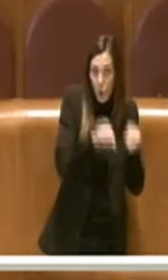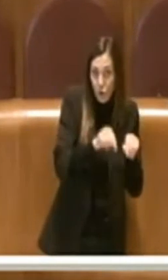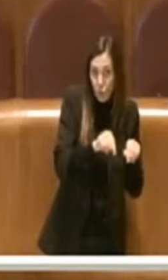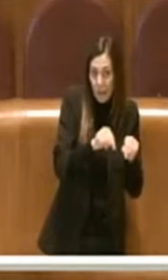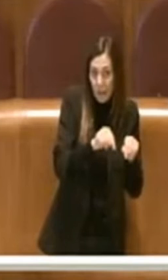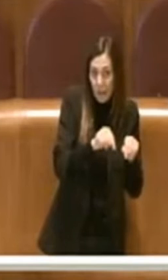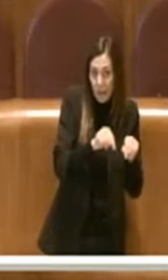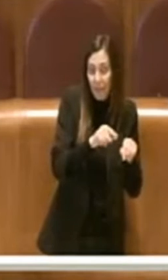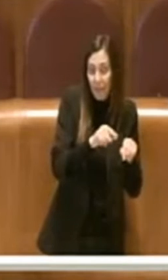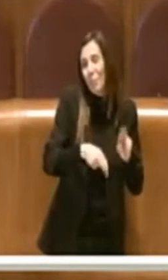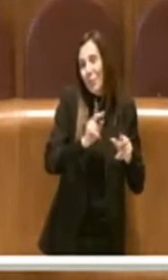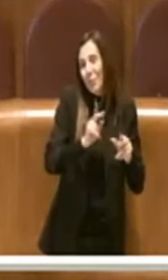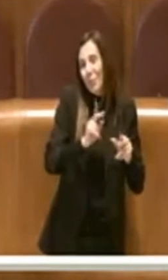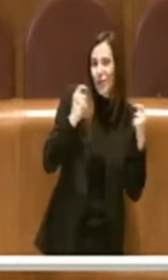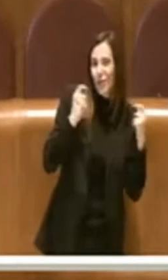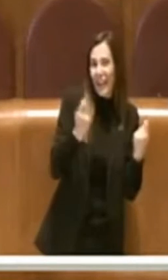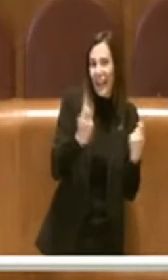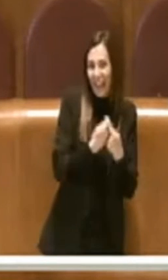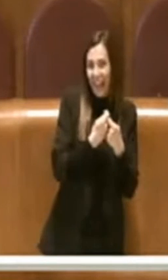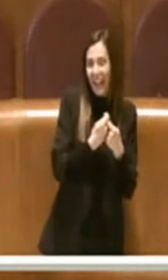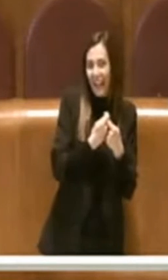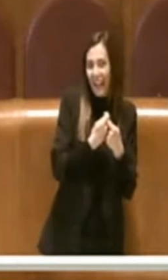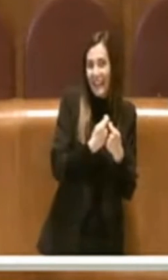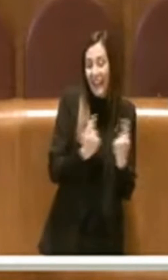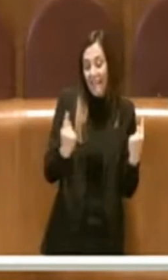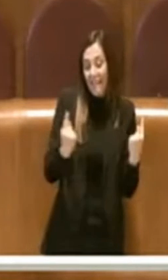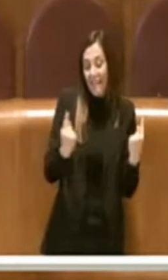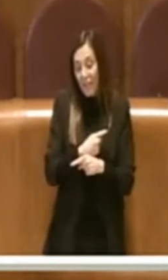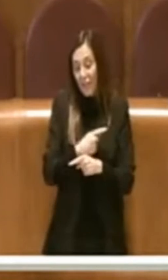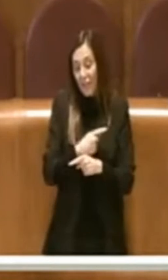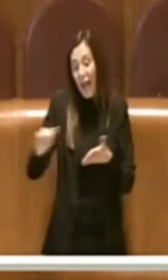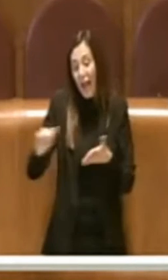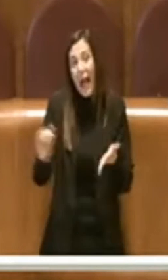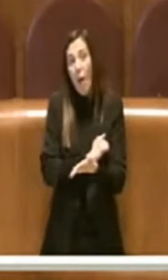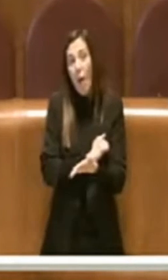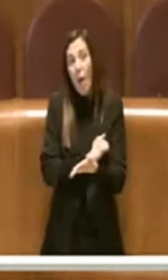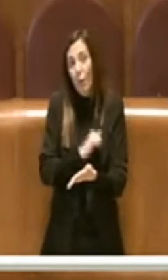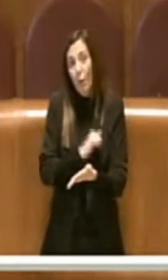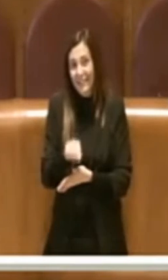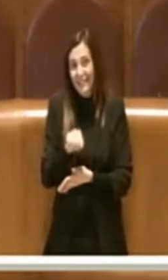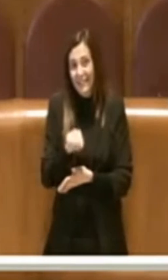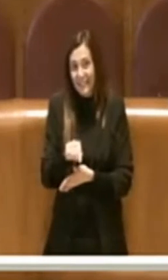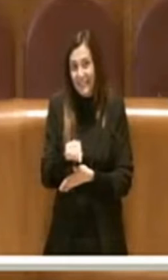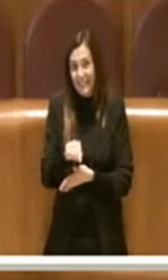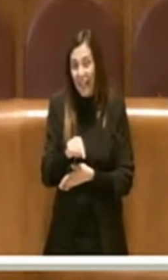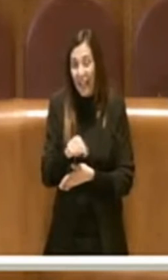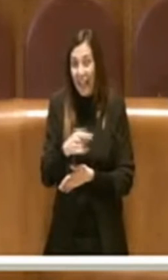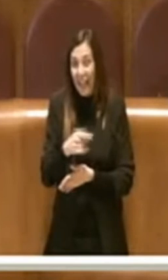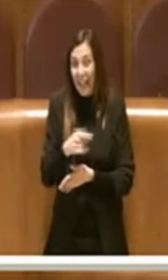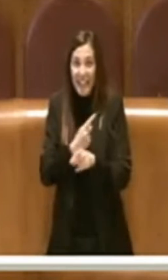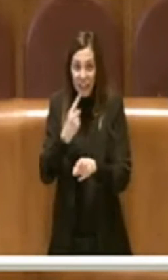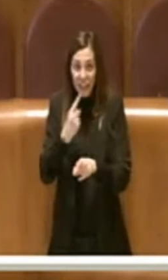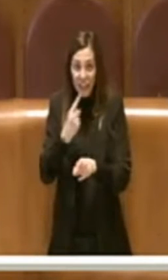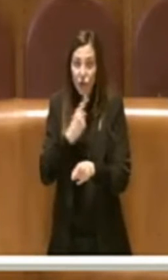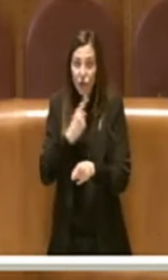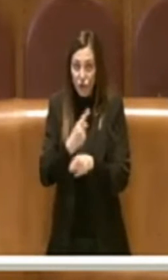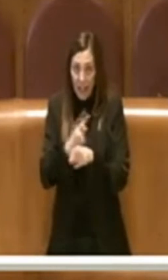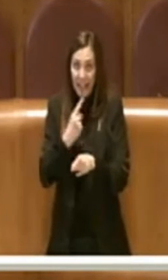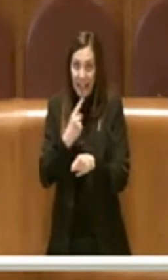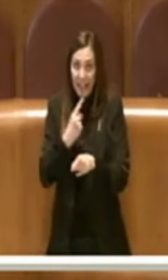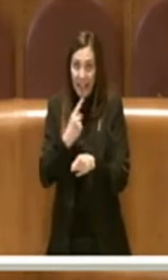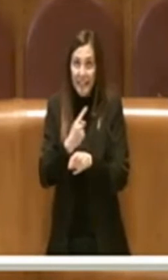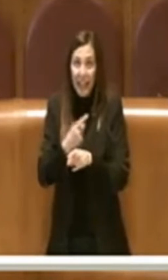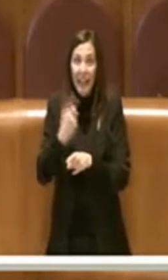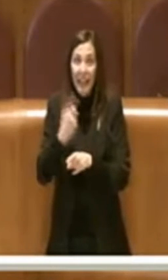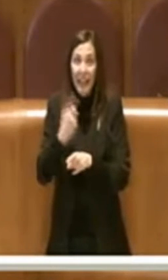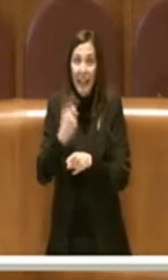più generico in un certo senso mentre l'abrogativo ha una necessità di avere delle